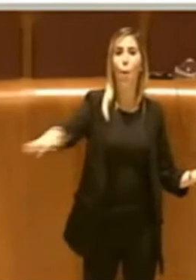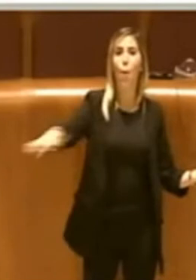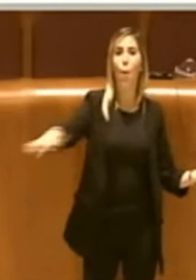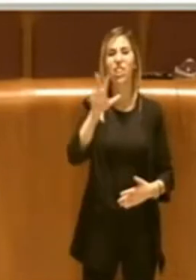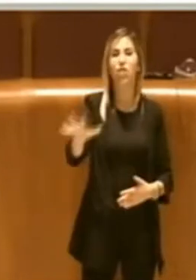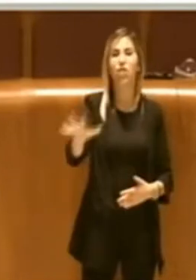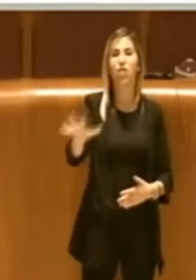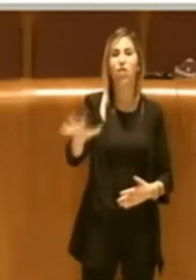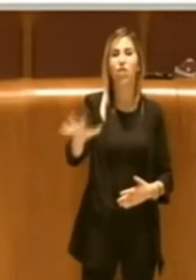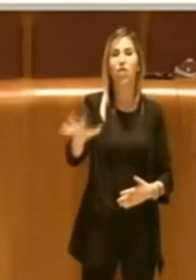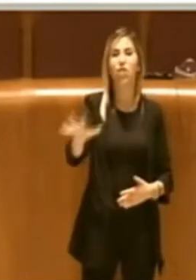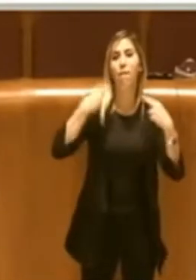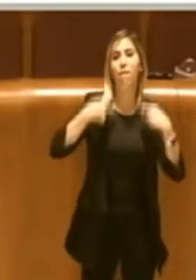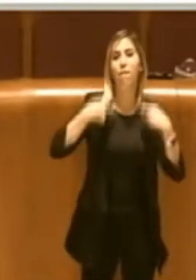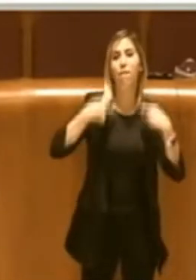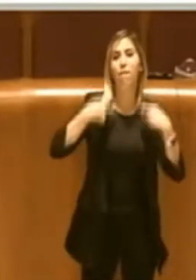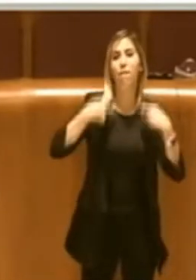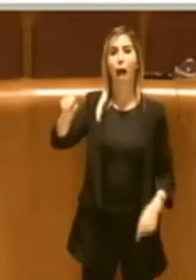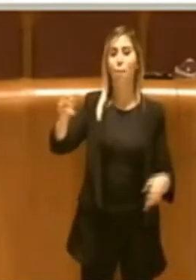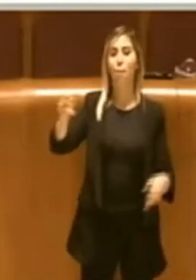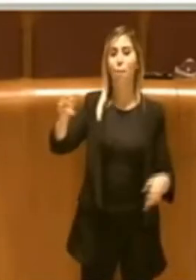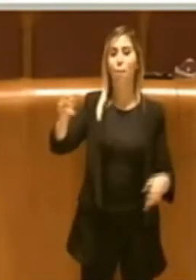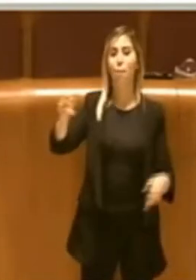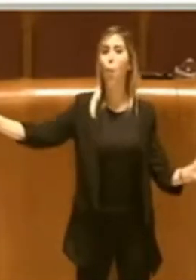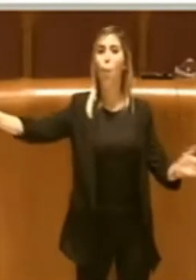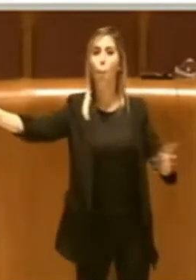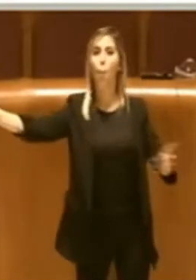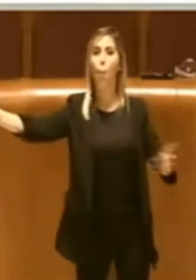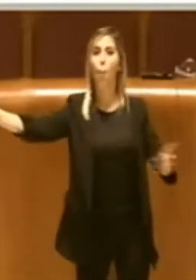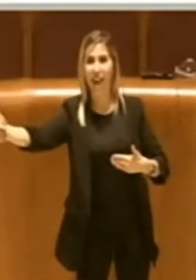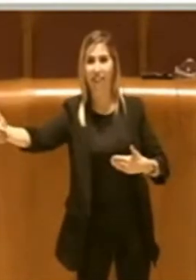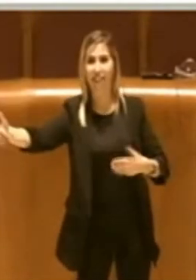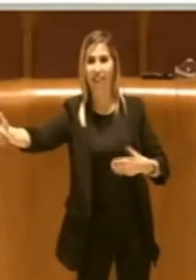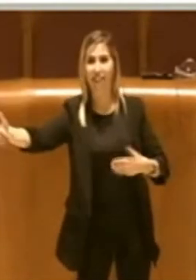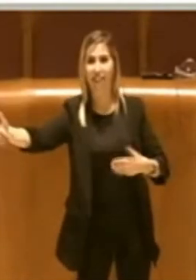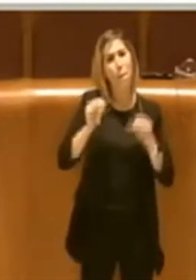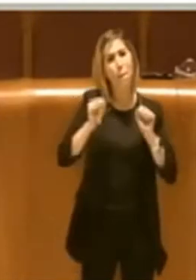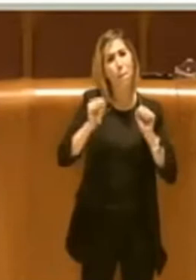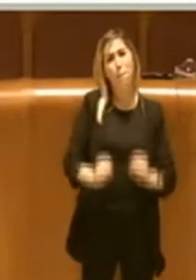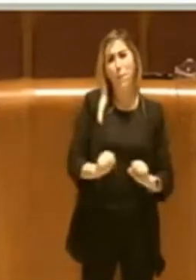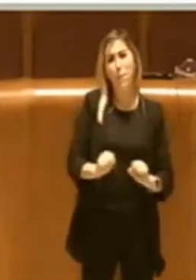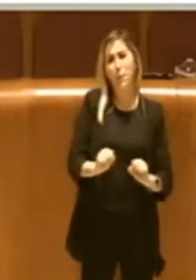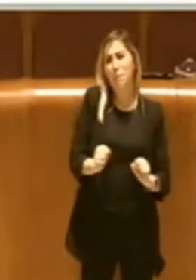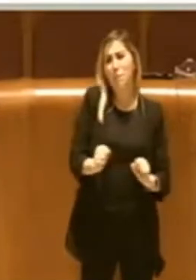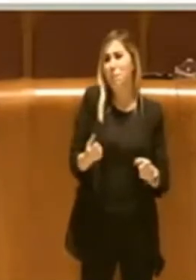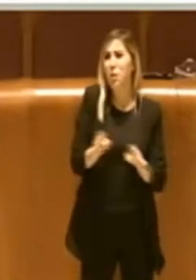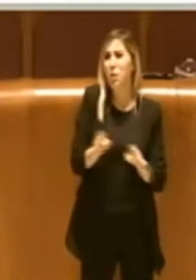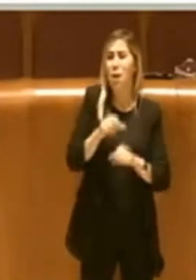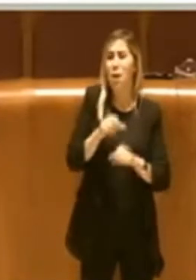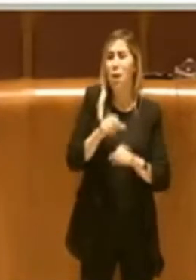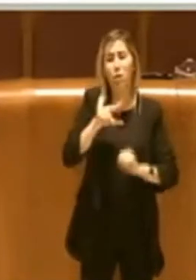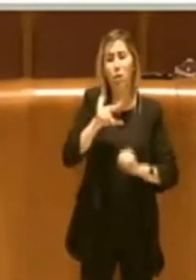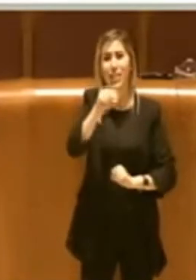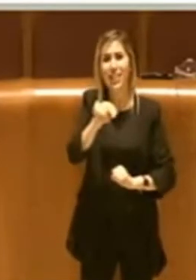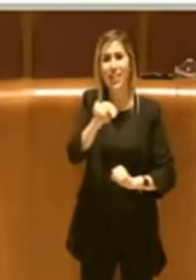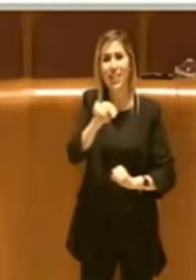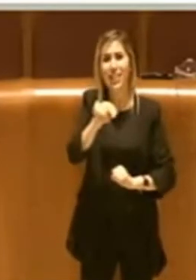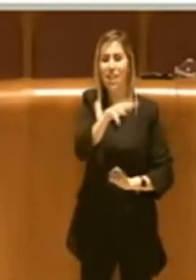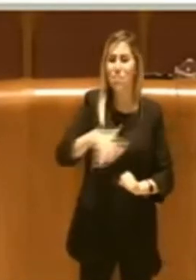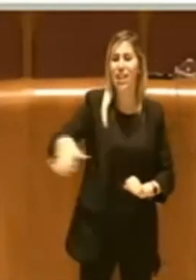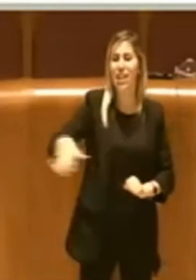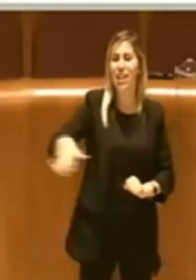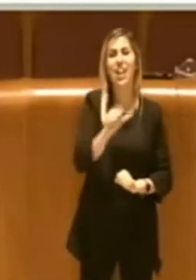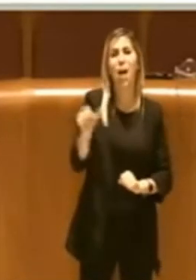in quel quadrante, posso tranquillamente dire che Piazza Simpione è un punto nevralgico del